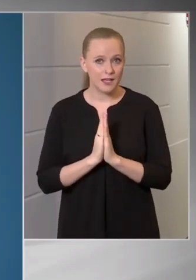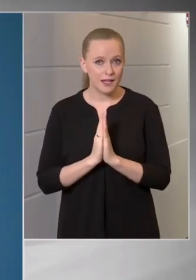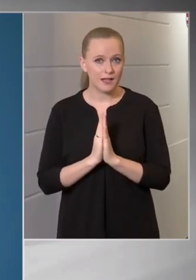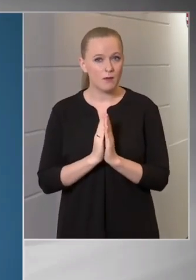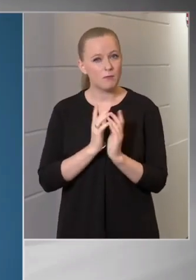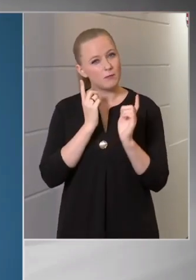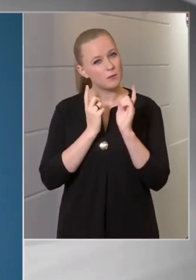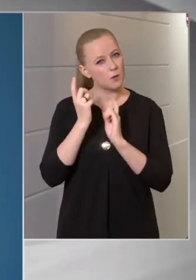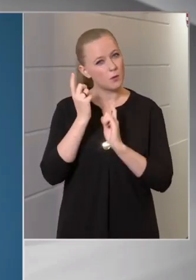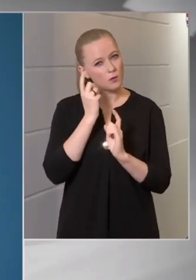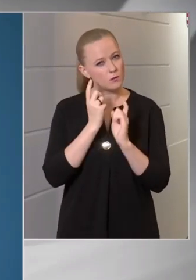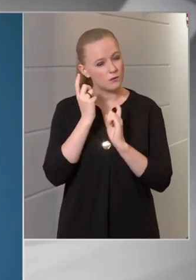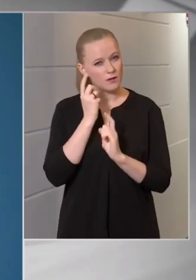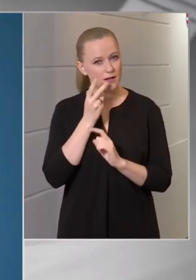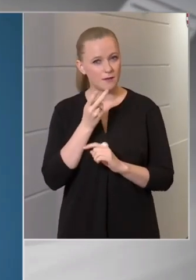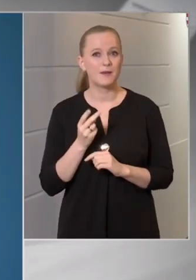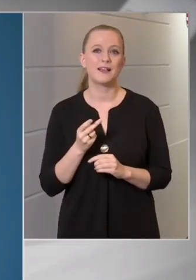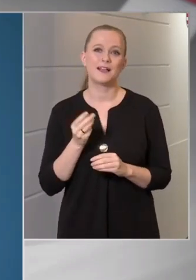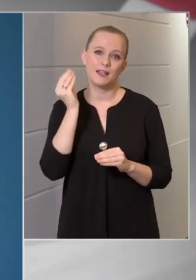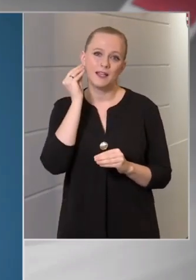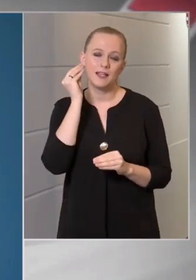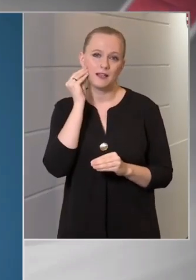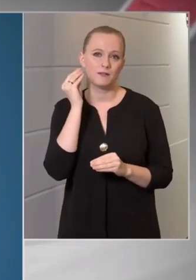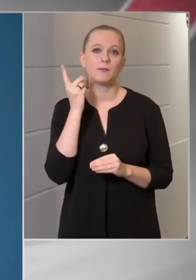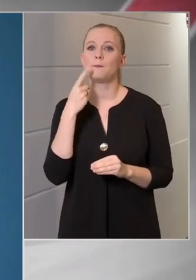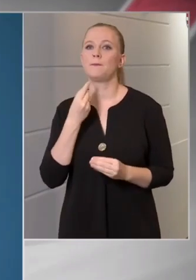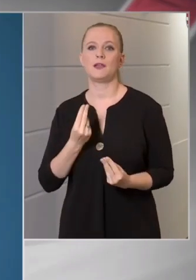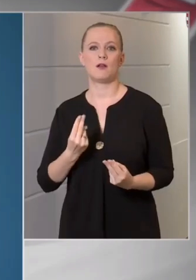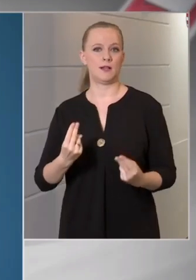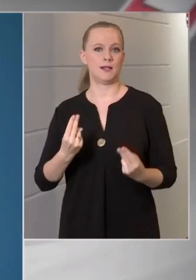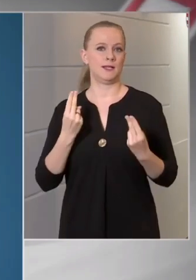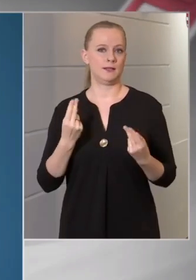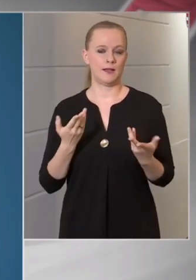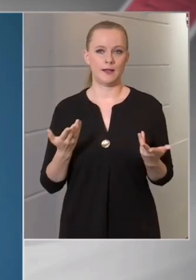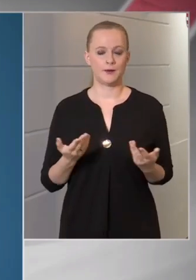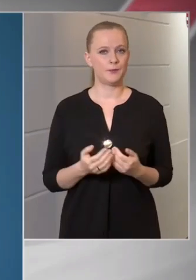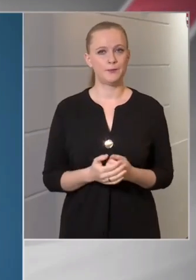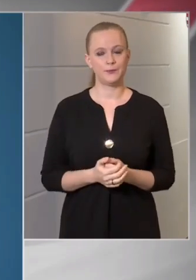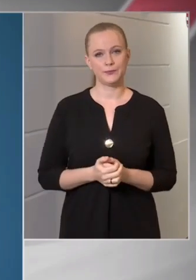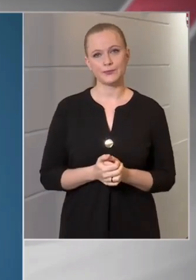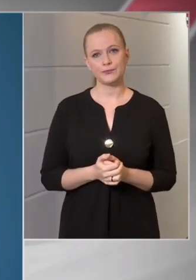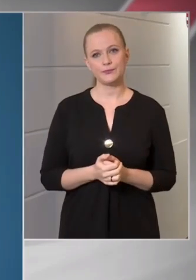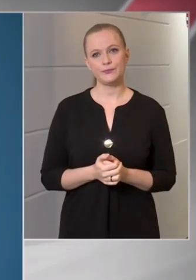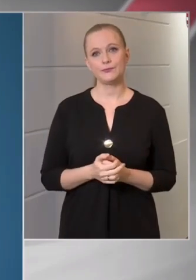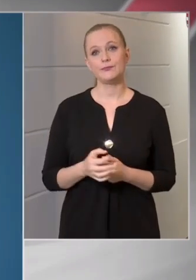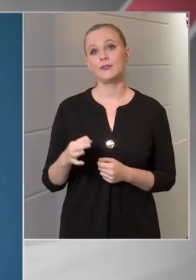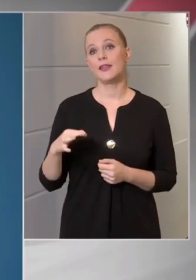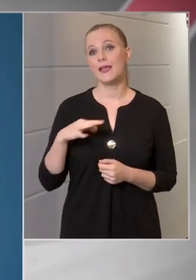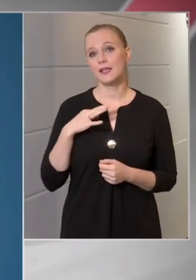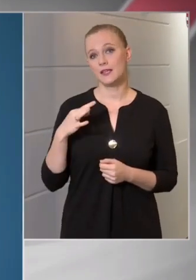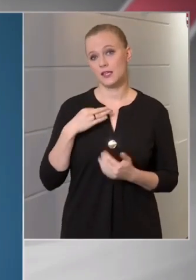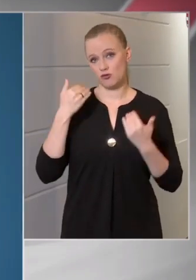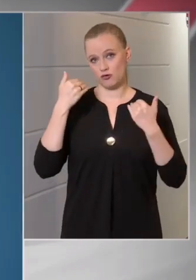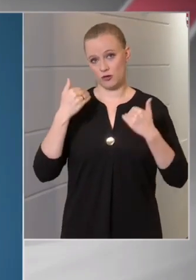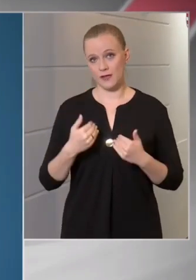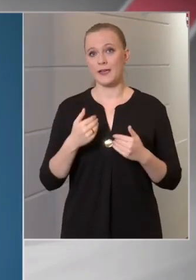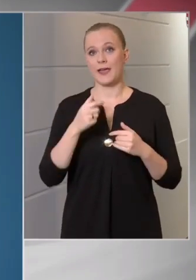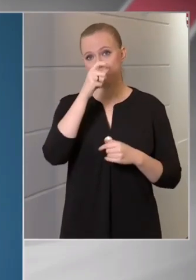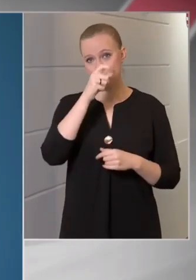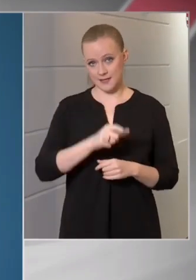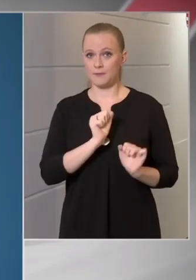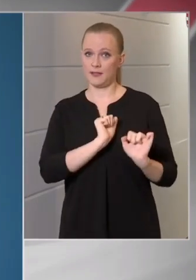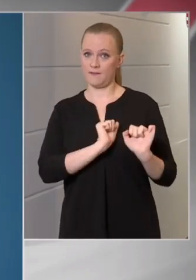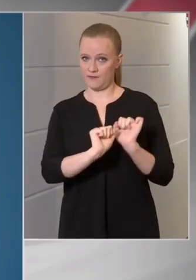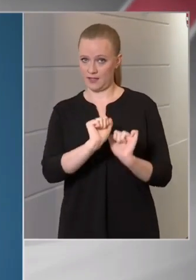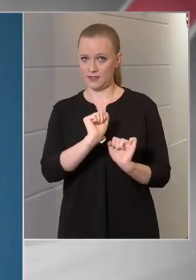gondolják végig, és értsék meg a lényegét ennek. Egészséges személy védelme,